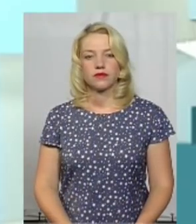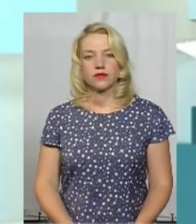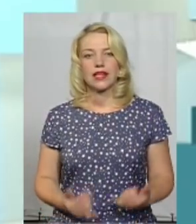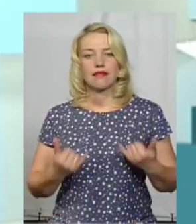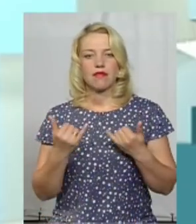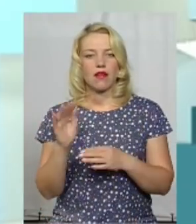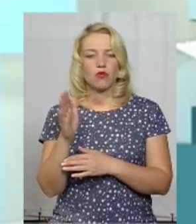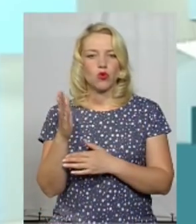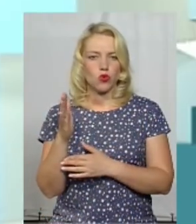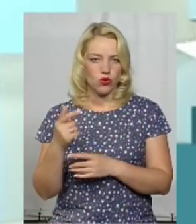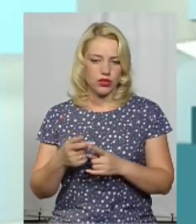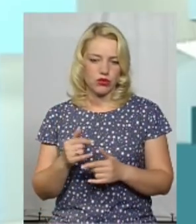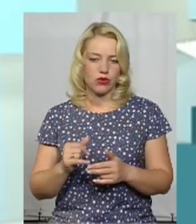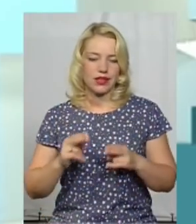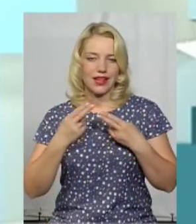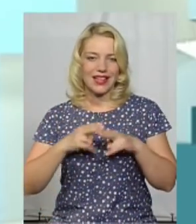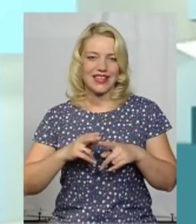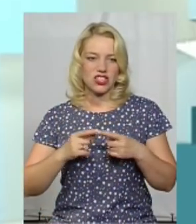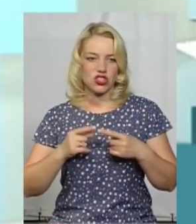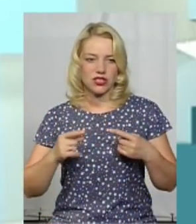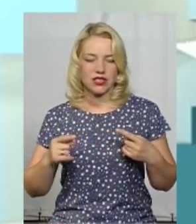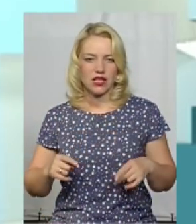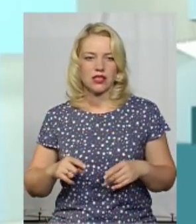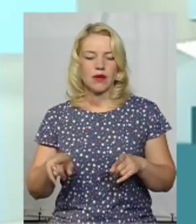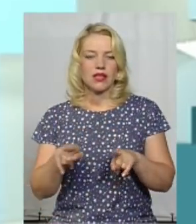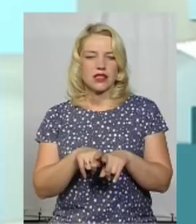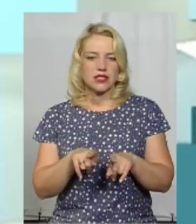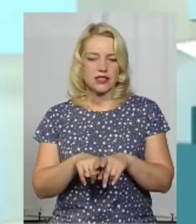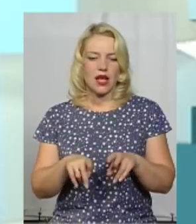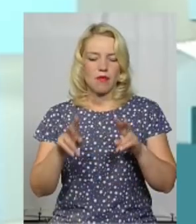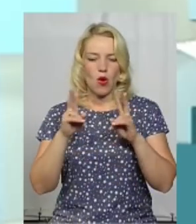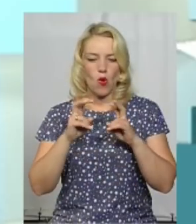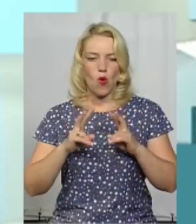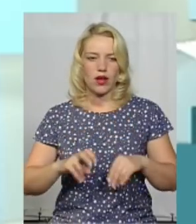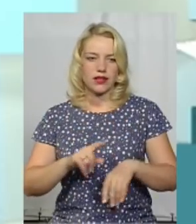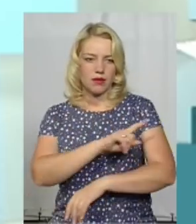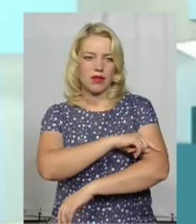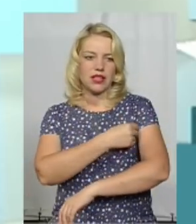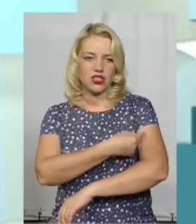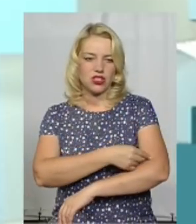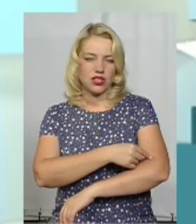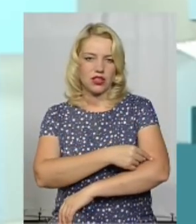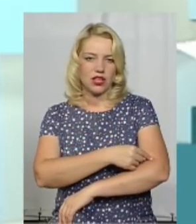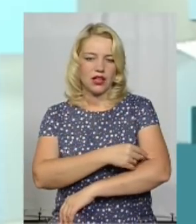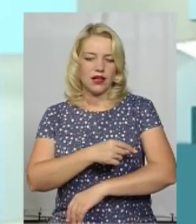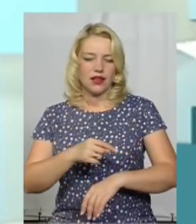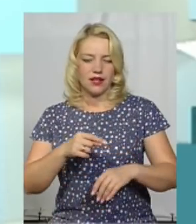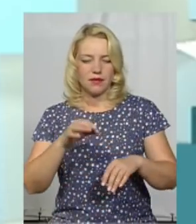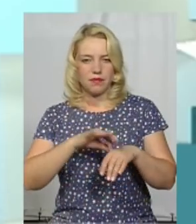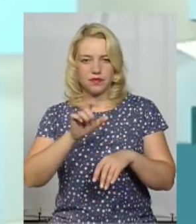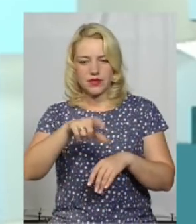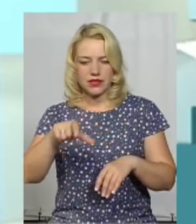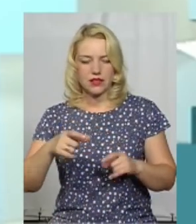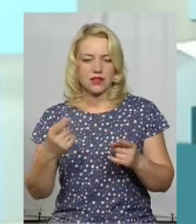прогулянок, технічні засоби, той же ж самий огляд медичних цих підлеглих. Це все